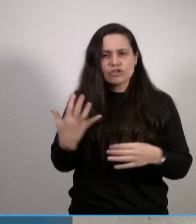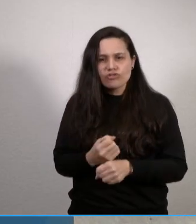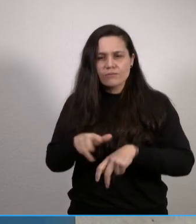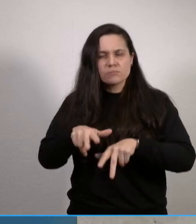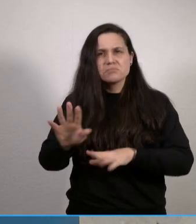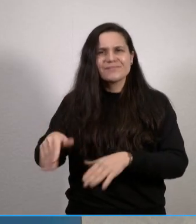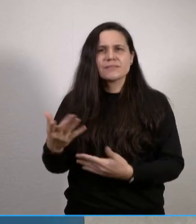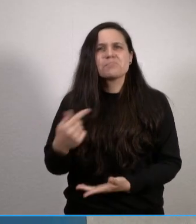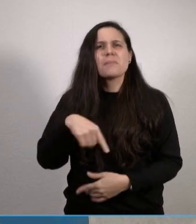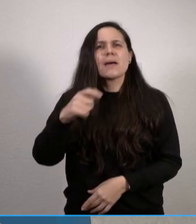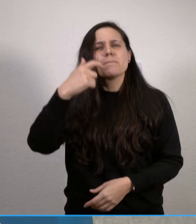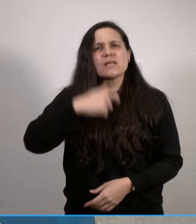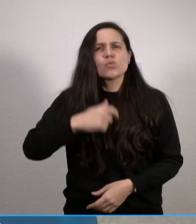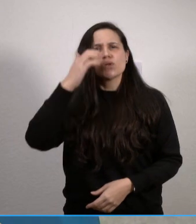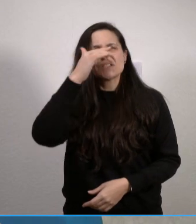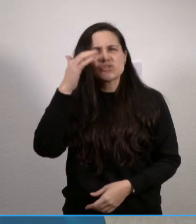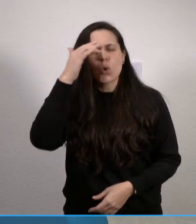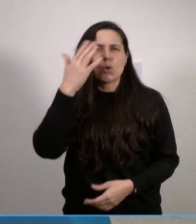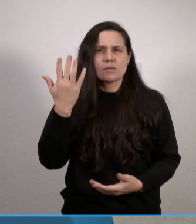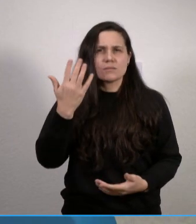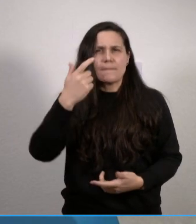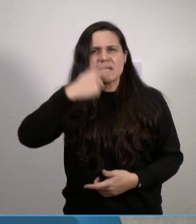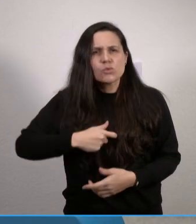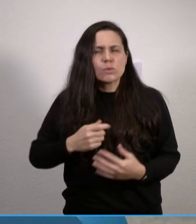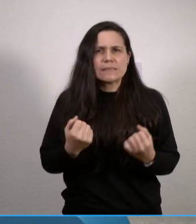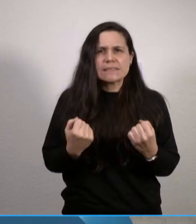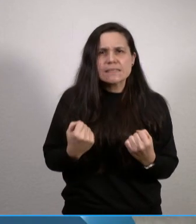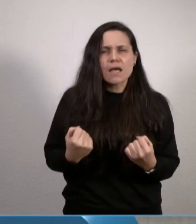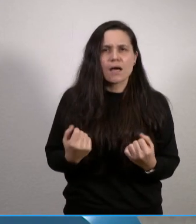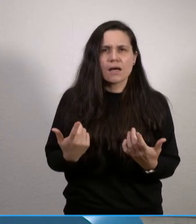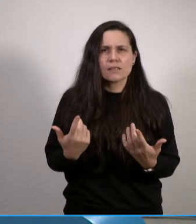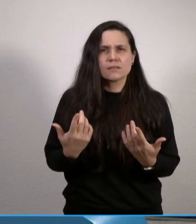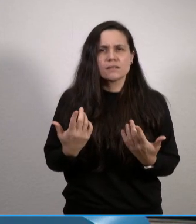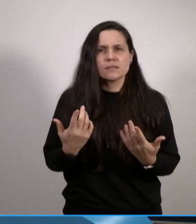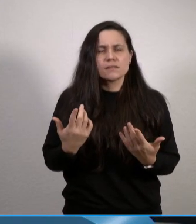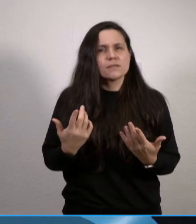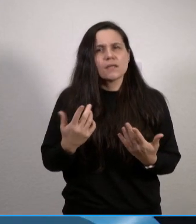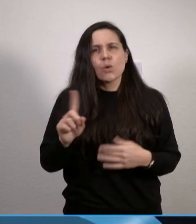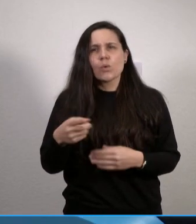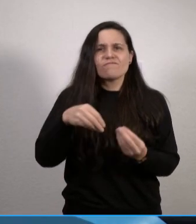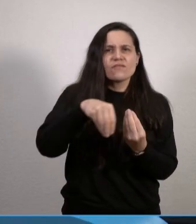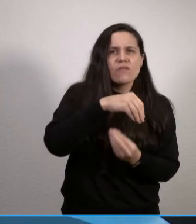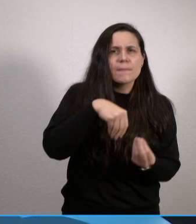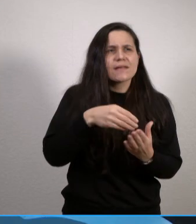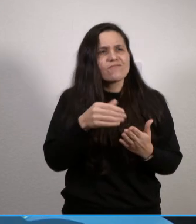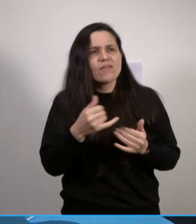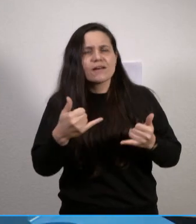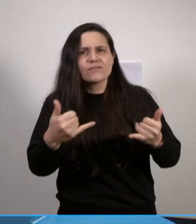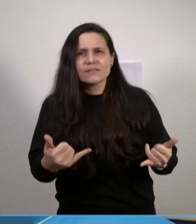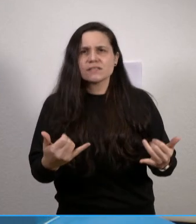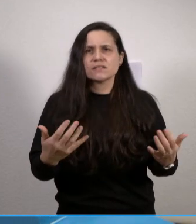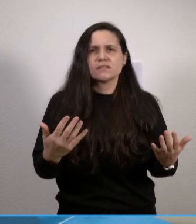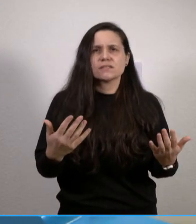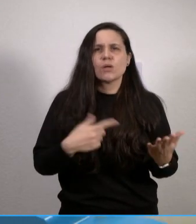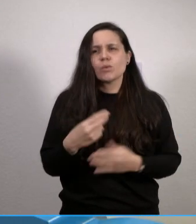eher die persönlichen Sorgen um persönliche Sicherheit, um Sicherheit unseres Landes. Wie geht es mit den Familien weiter? Wie geht es mit dem